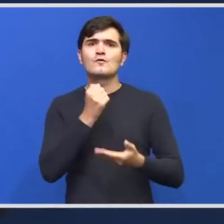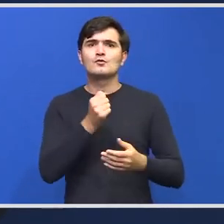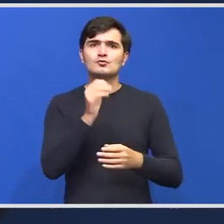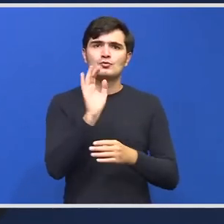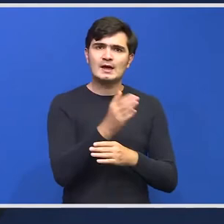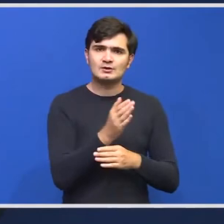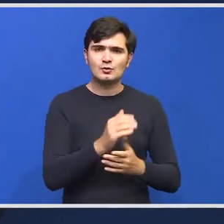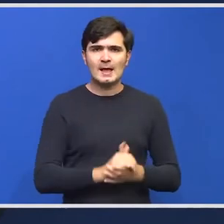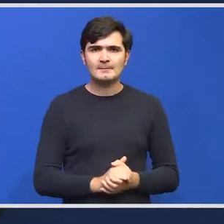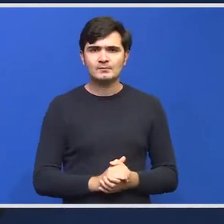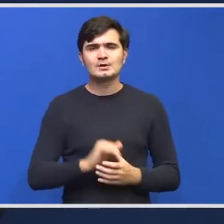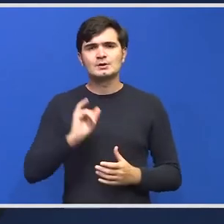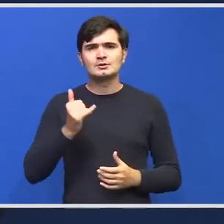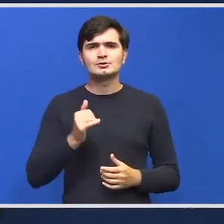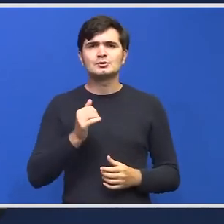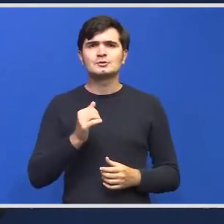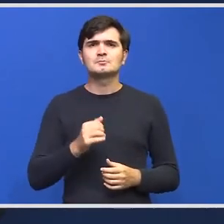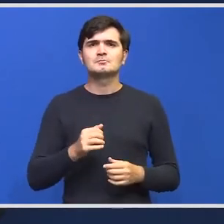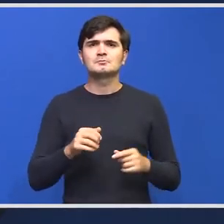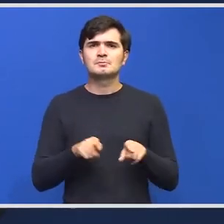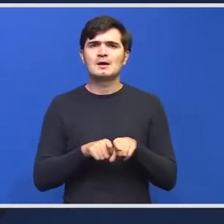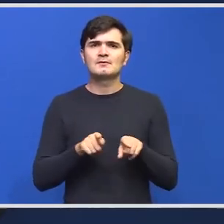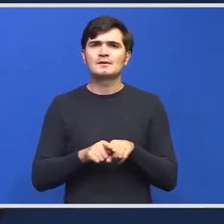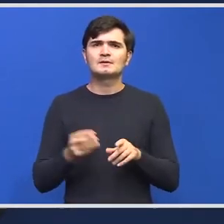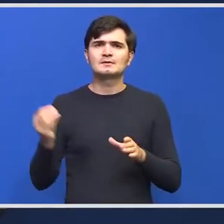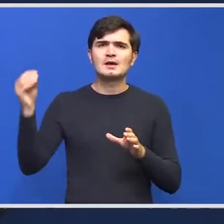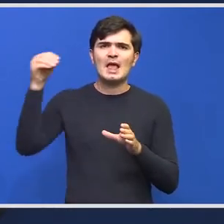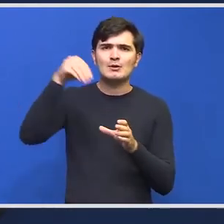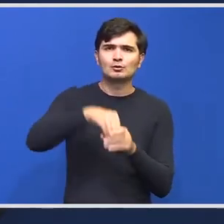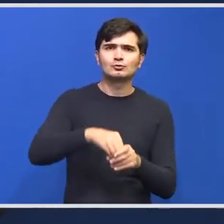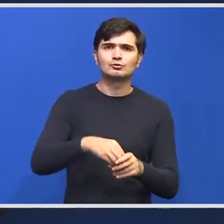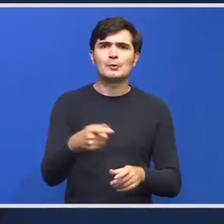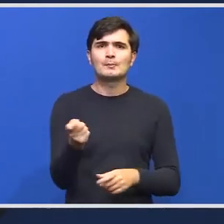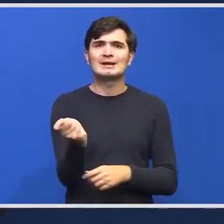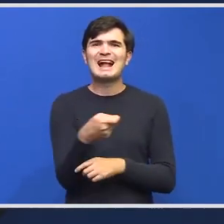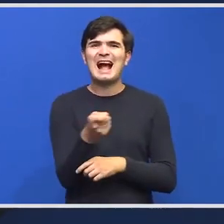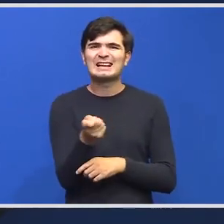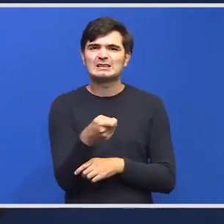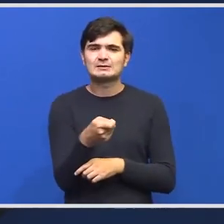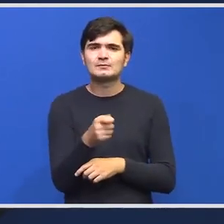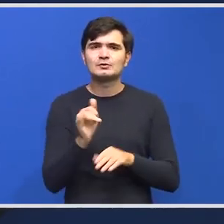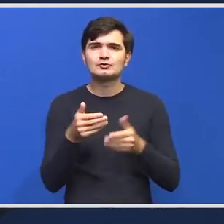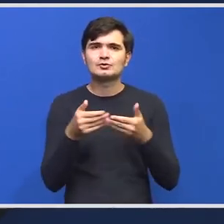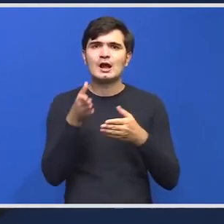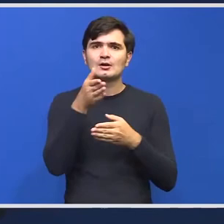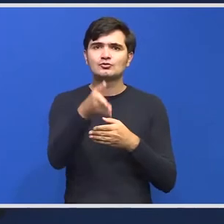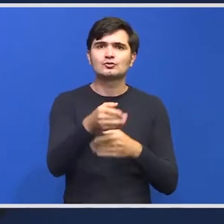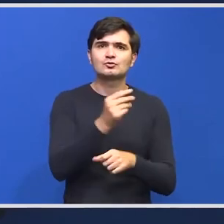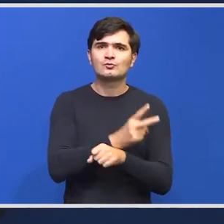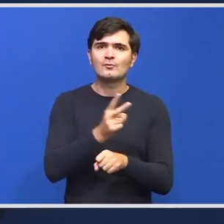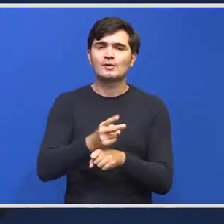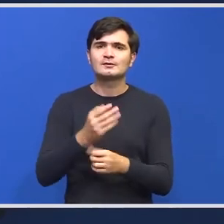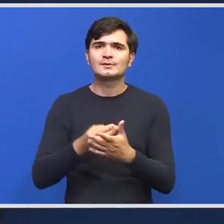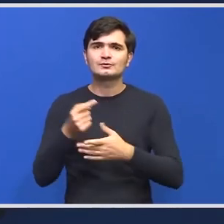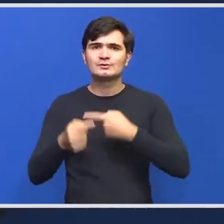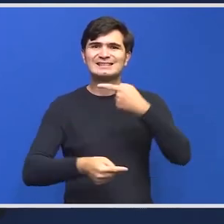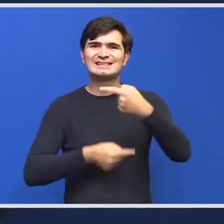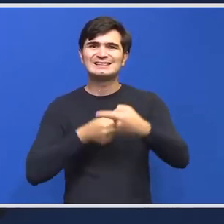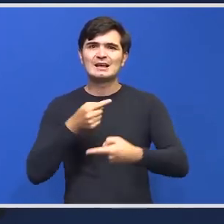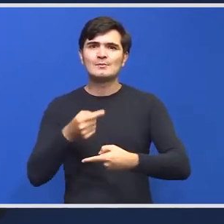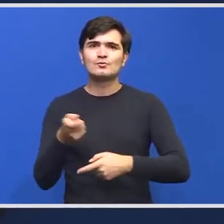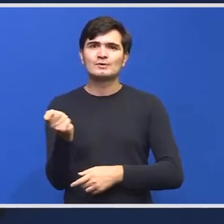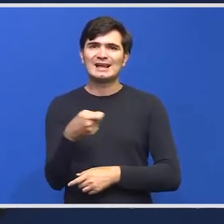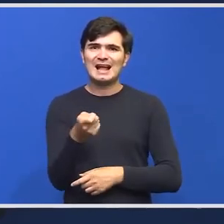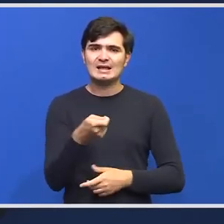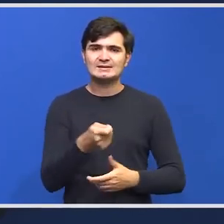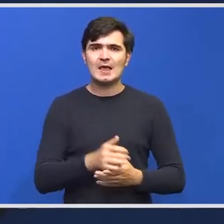ultimul rând introducerea gazului și accesul populației la sistemul de